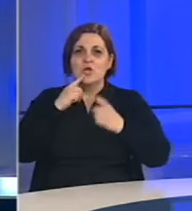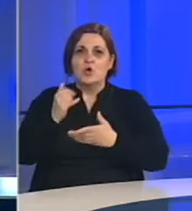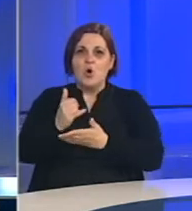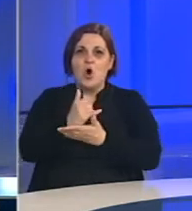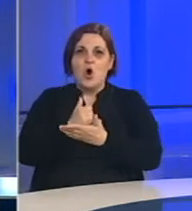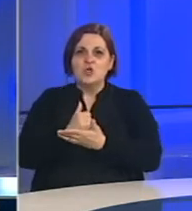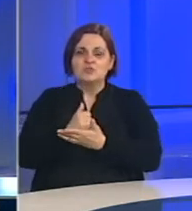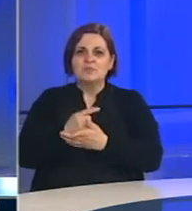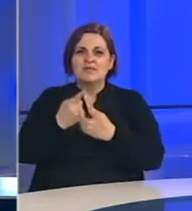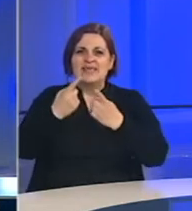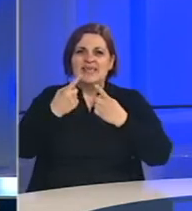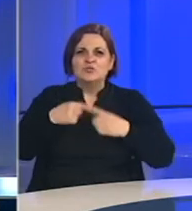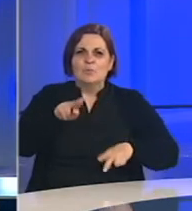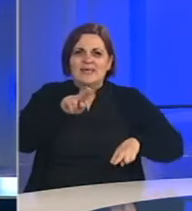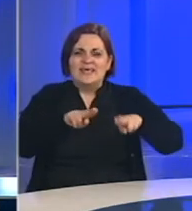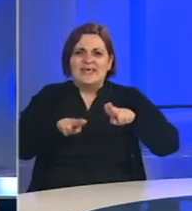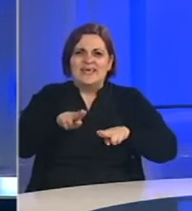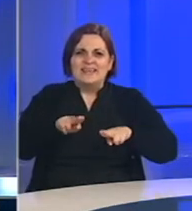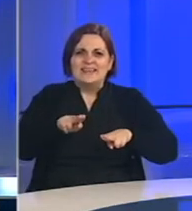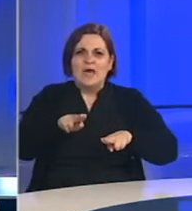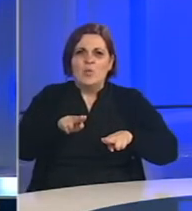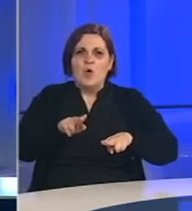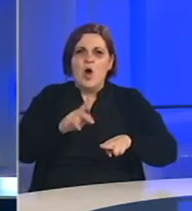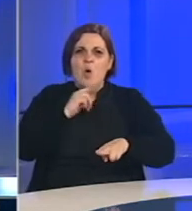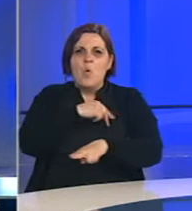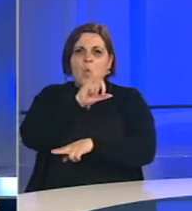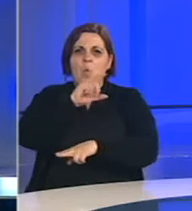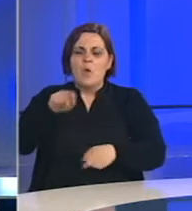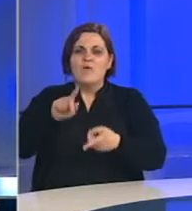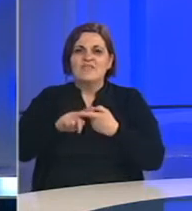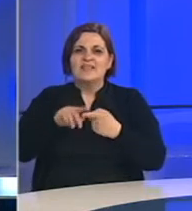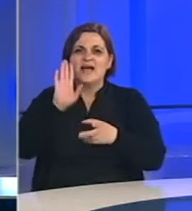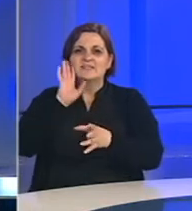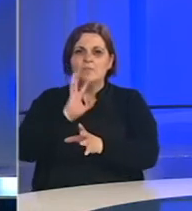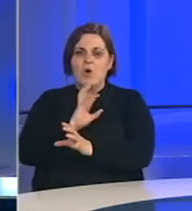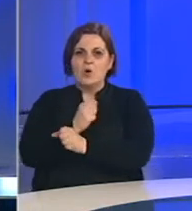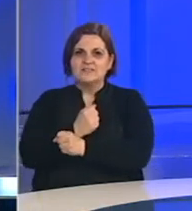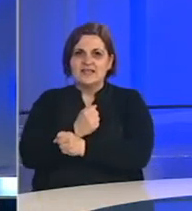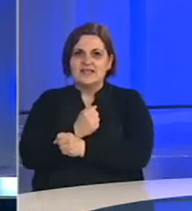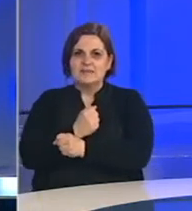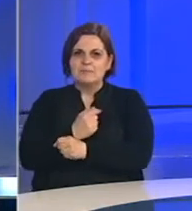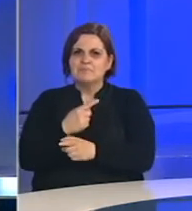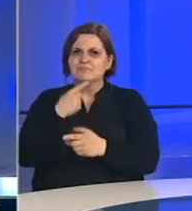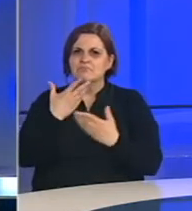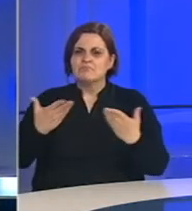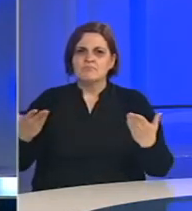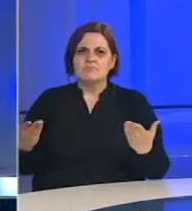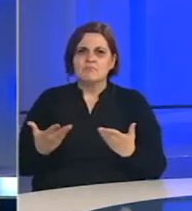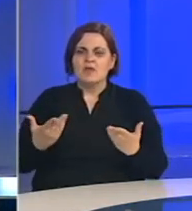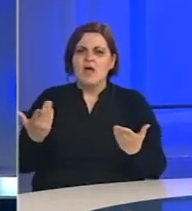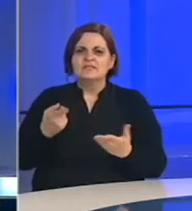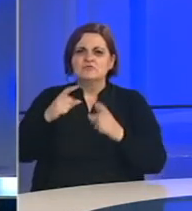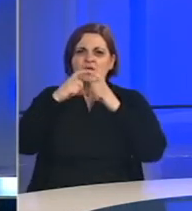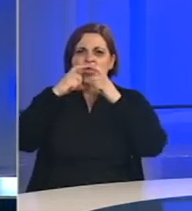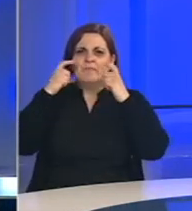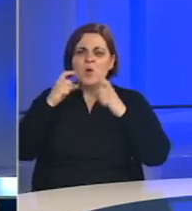koristiti na odilima za subintenzivnu njegu u bolnicama u Federaciji Bosne i Hercegovine. Recite našim gledateljima zašto su